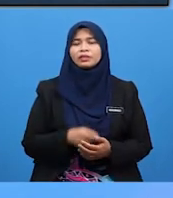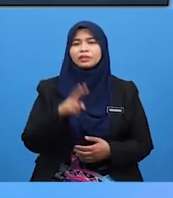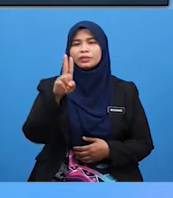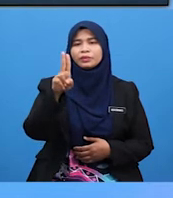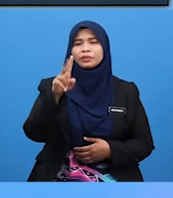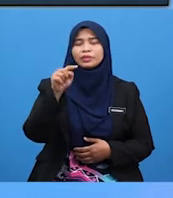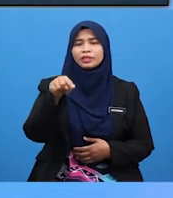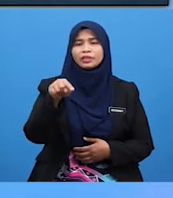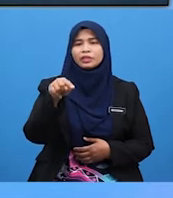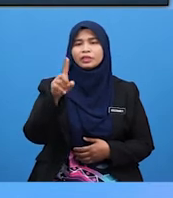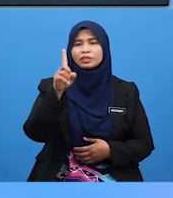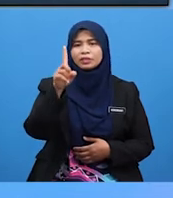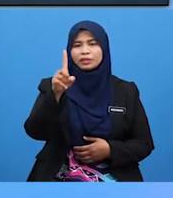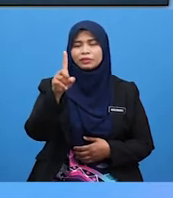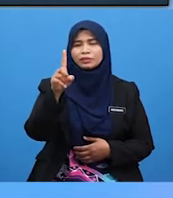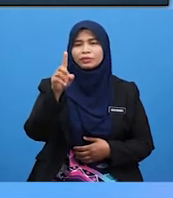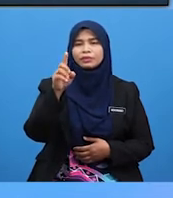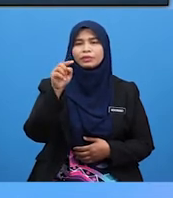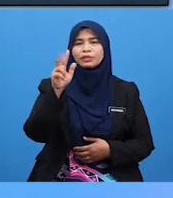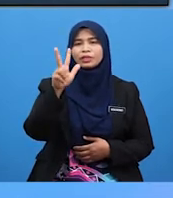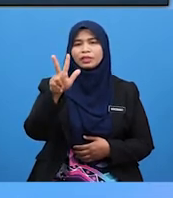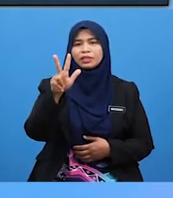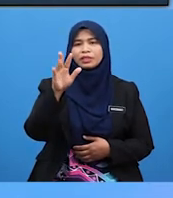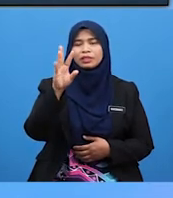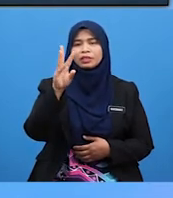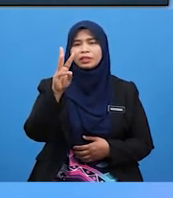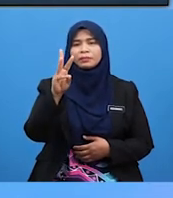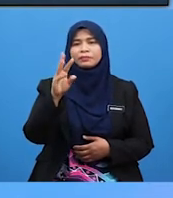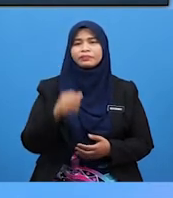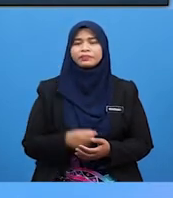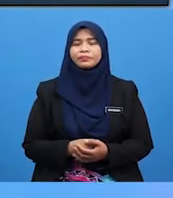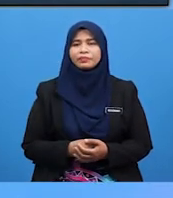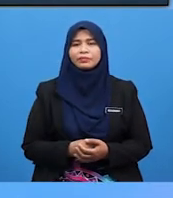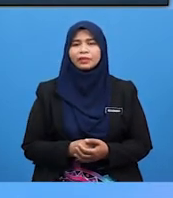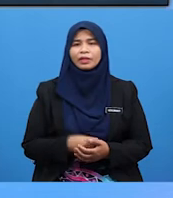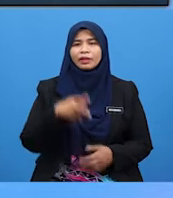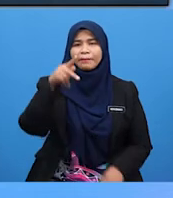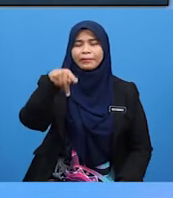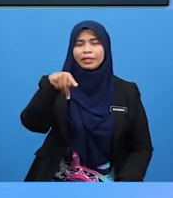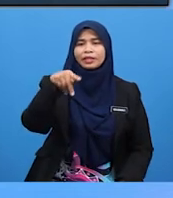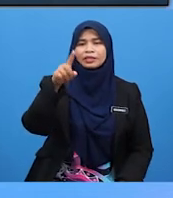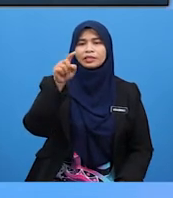.136 P